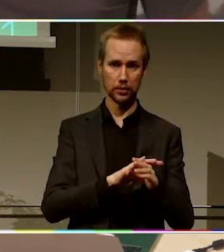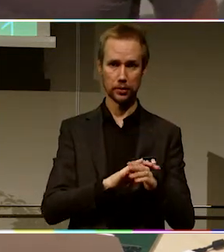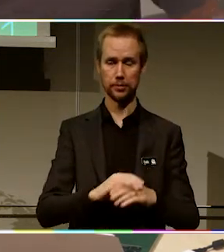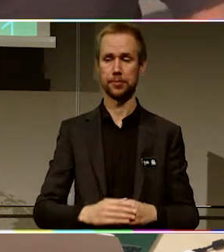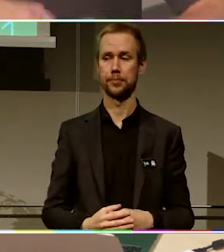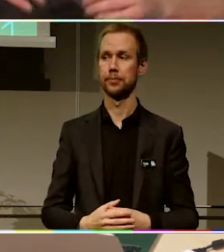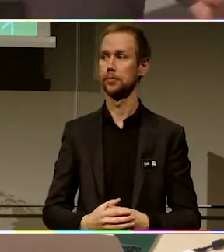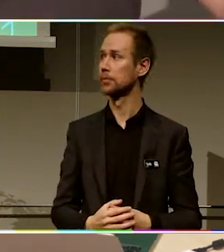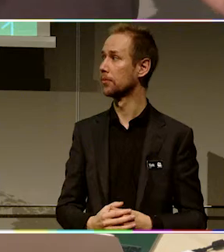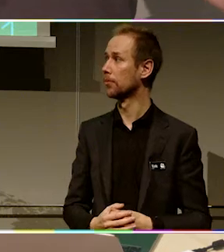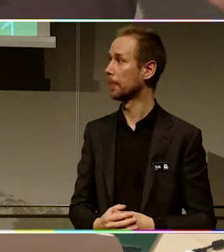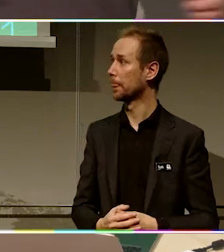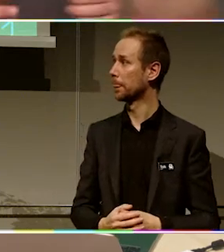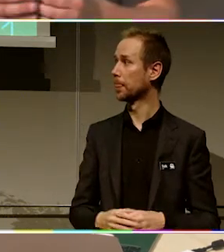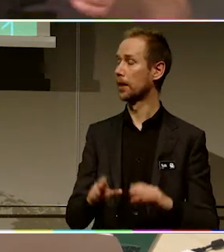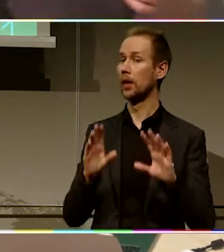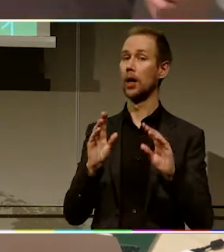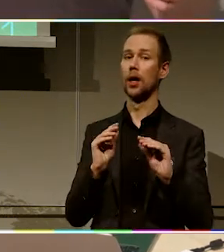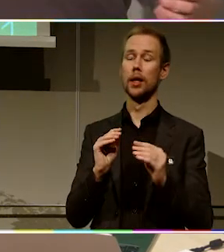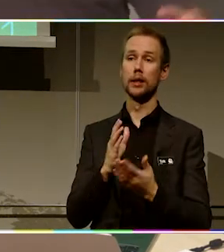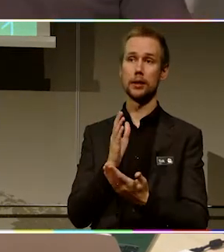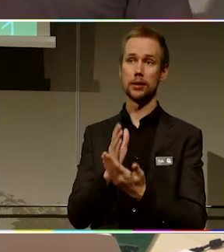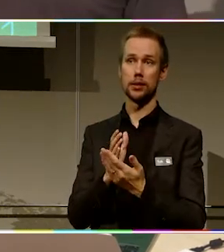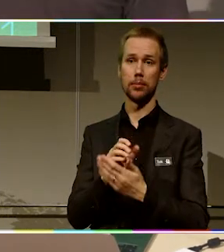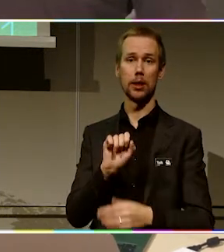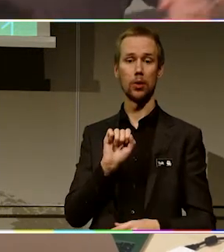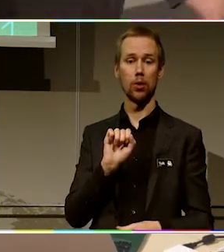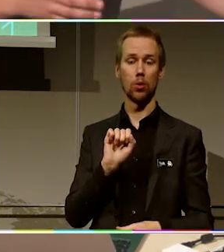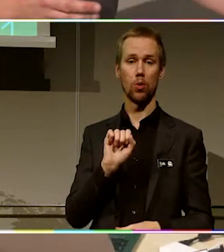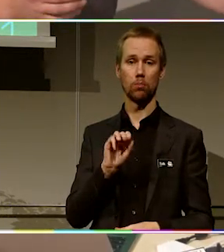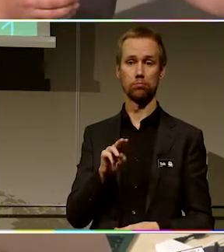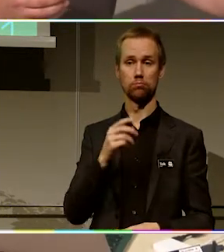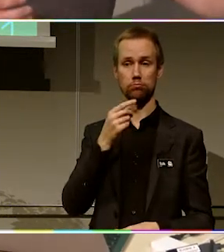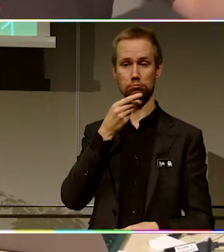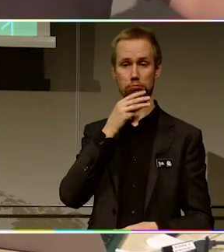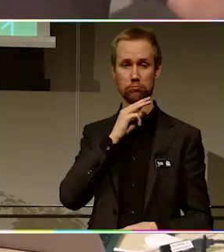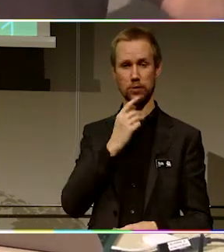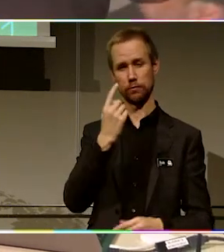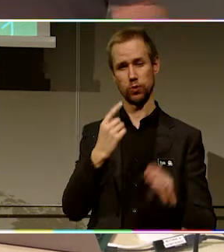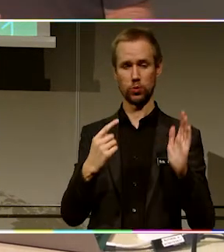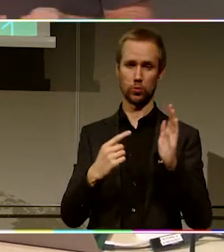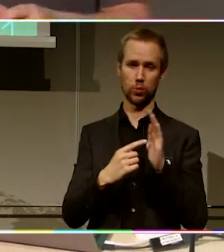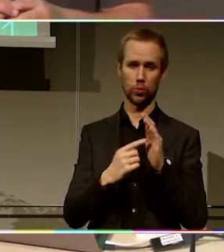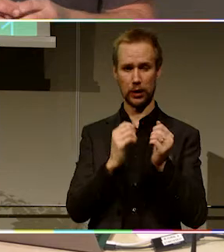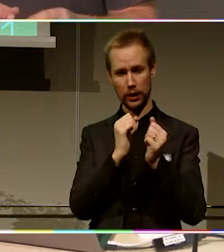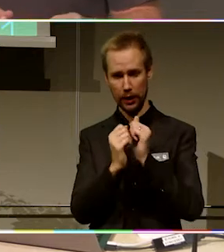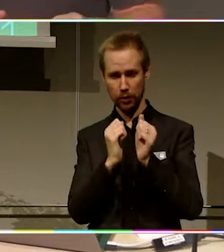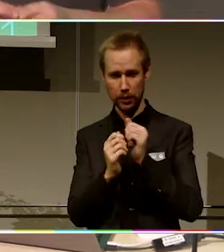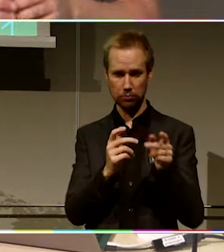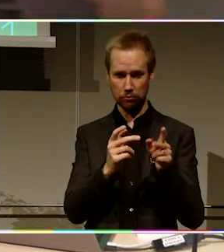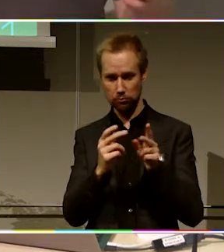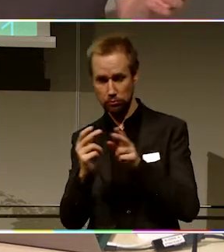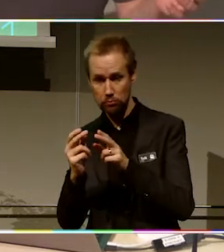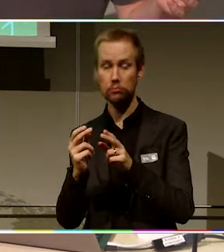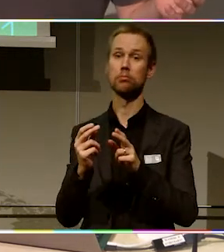riktigt Och om man redigerade för några år sedan första gången och testade och det fanns det som